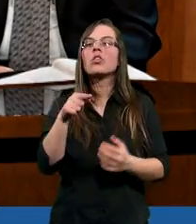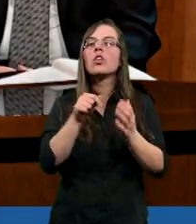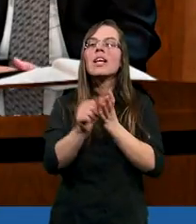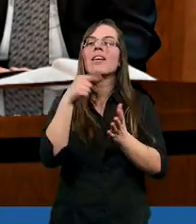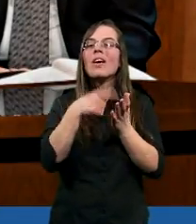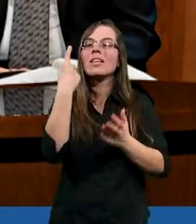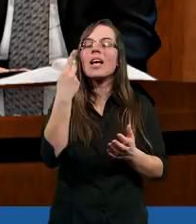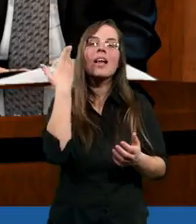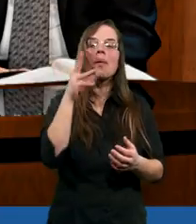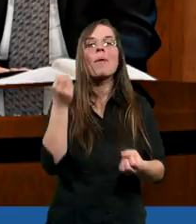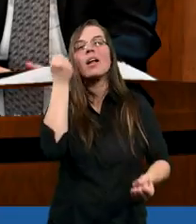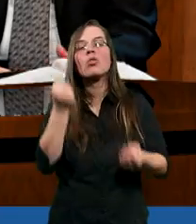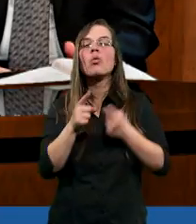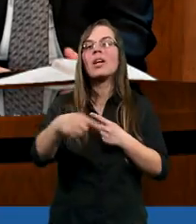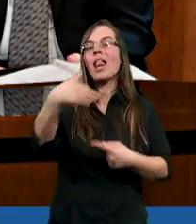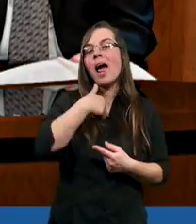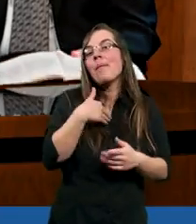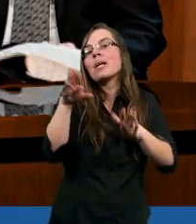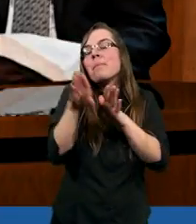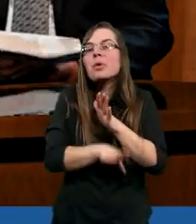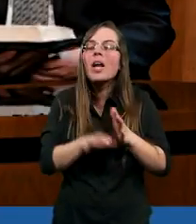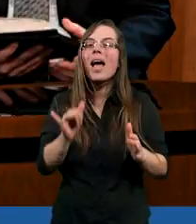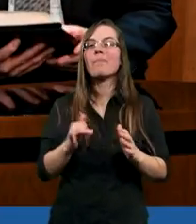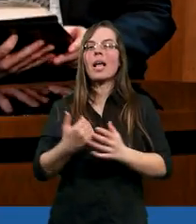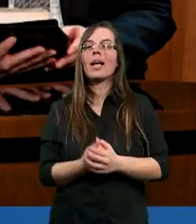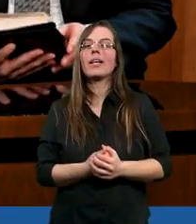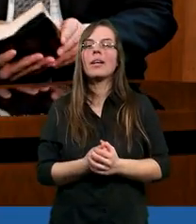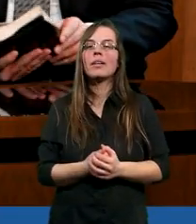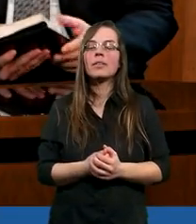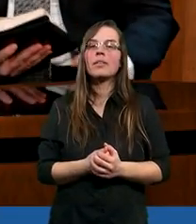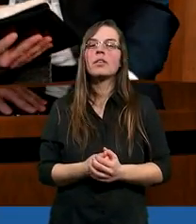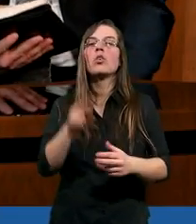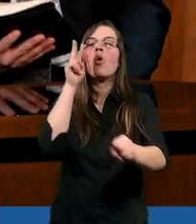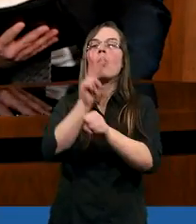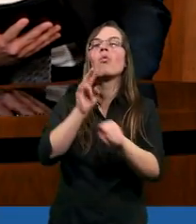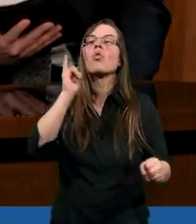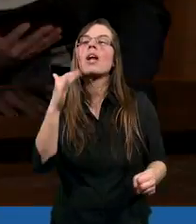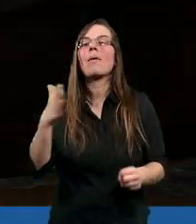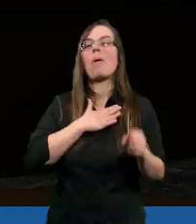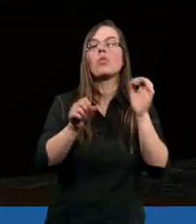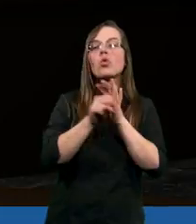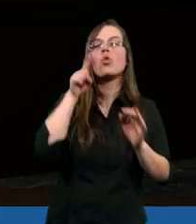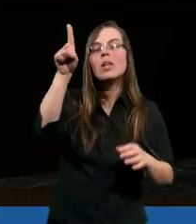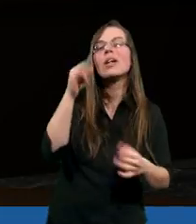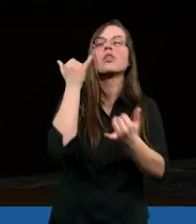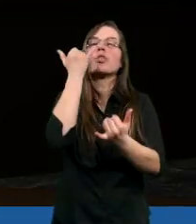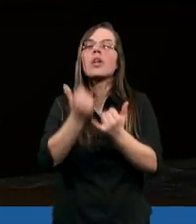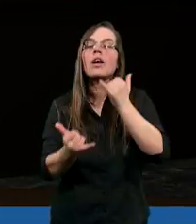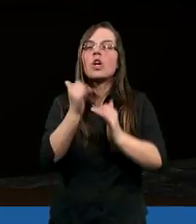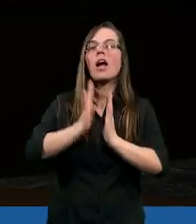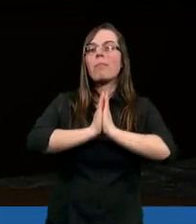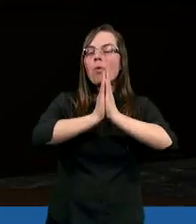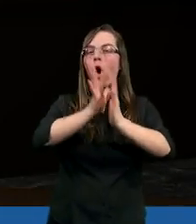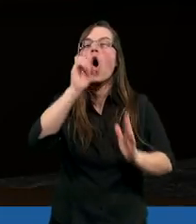jest jeden bardzo trudny, dla mnie przynajmniej tekst. Ufność, jaką mamy do Niego, iż jeżeli